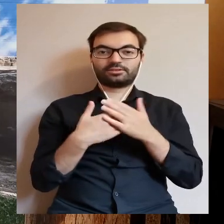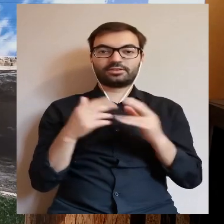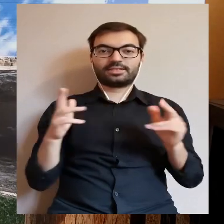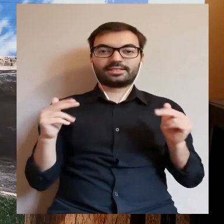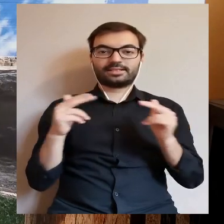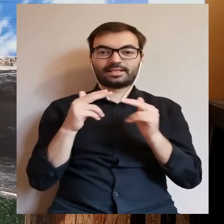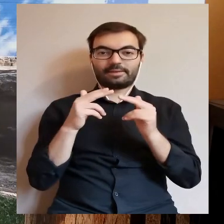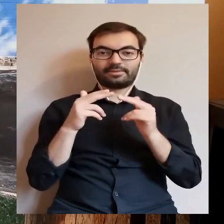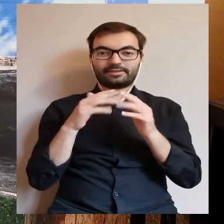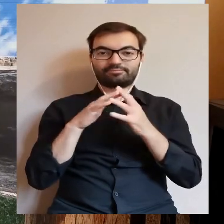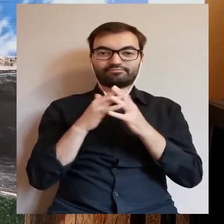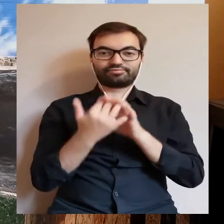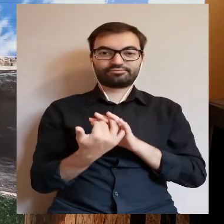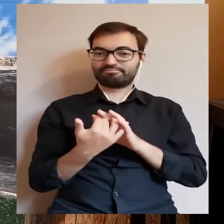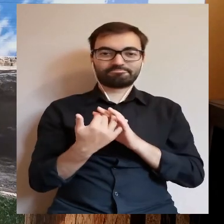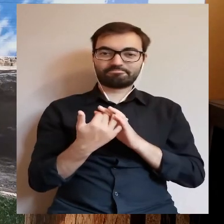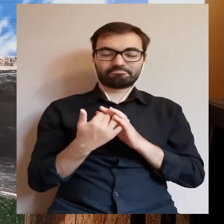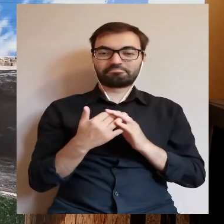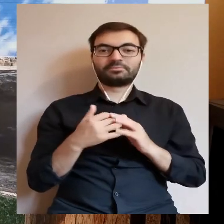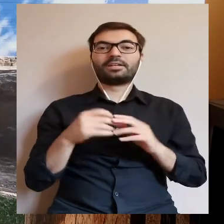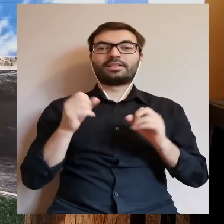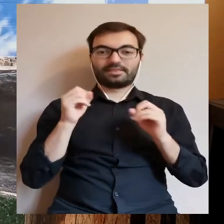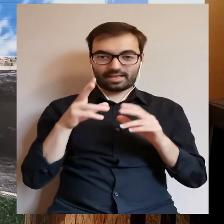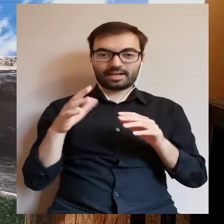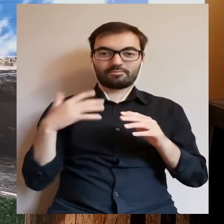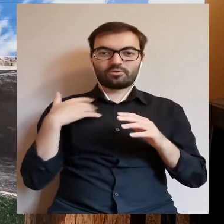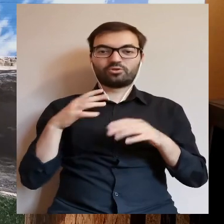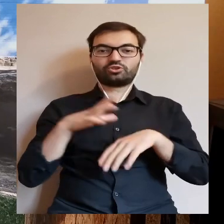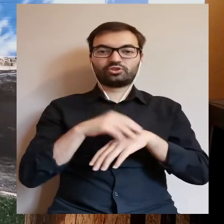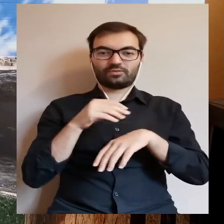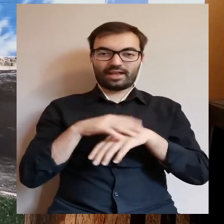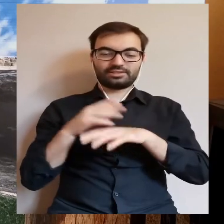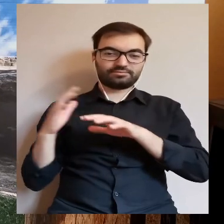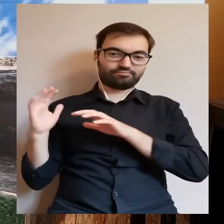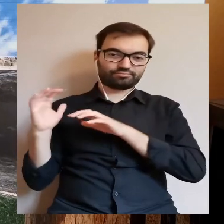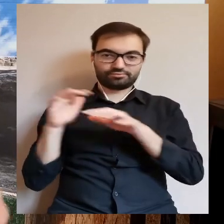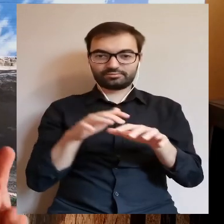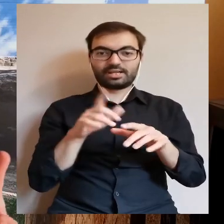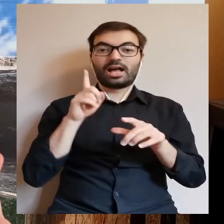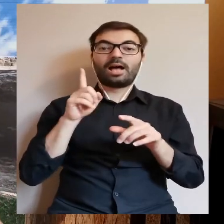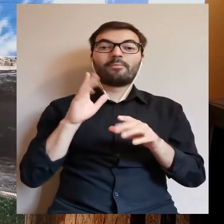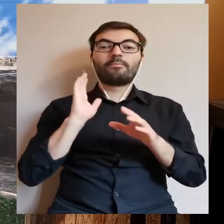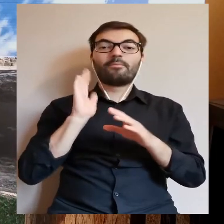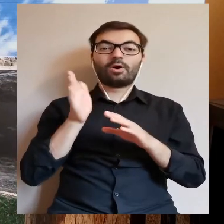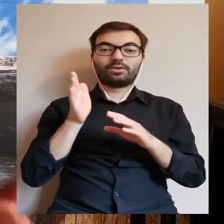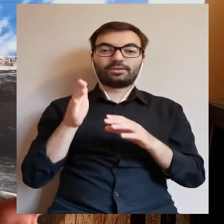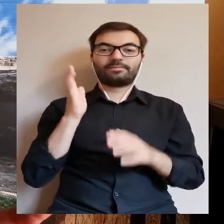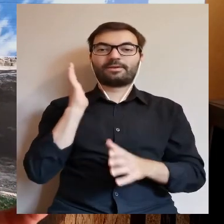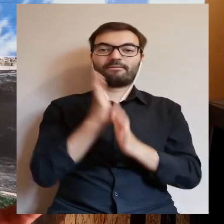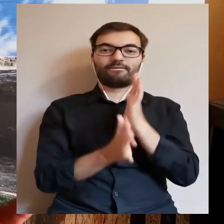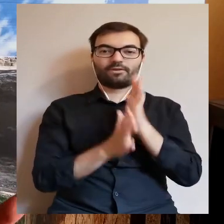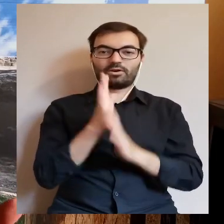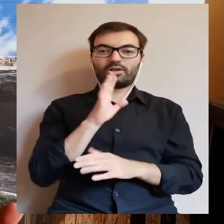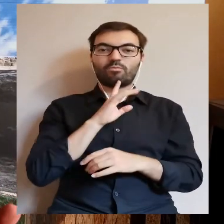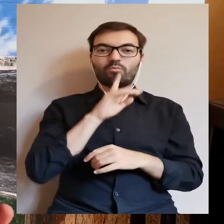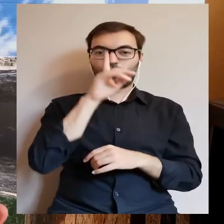zamek zaczął się obracać w ruinę. Bo zaczęło się, owszem, od potopu, ale potem przetoczyła się tędy wojna północna,